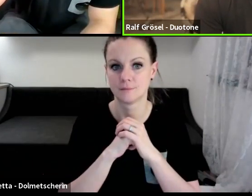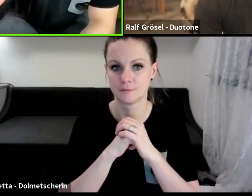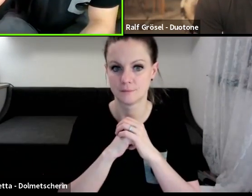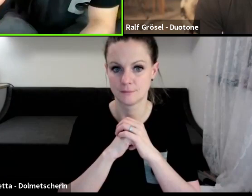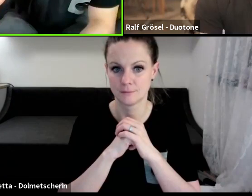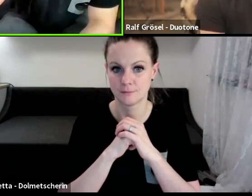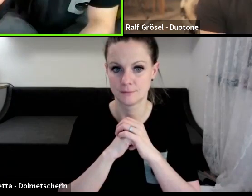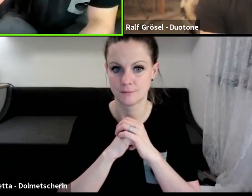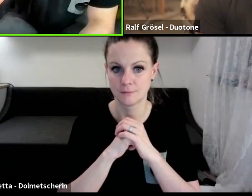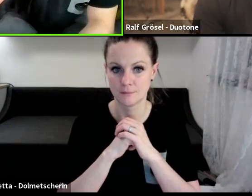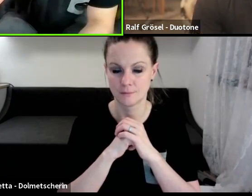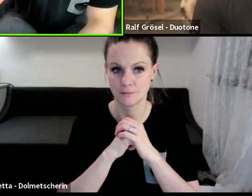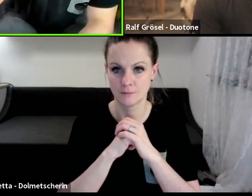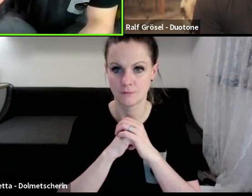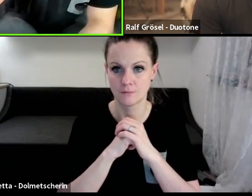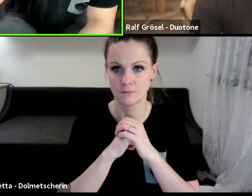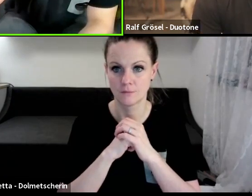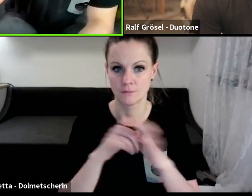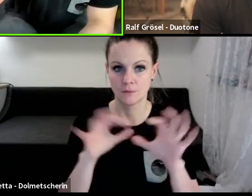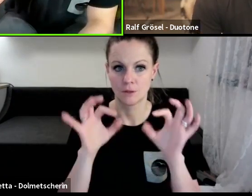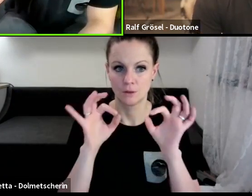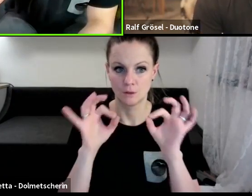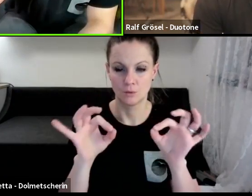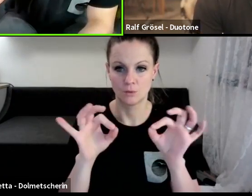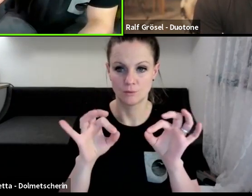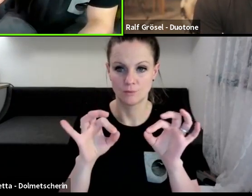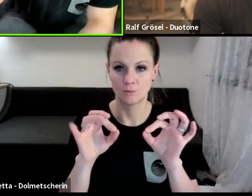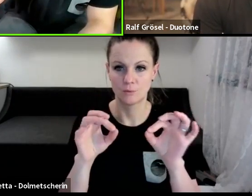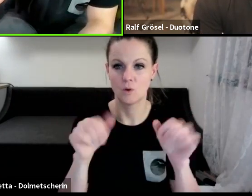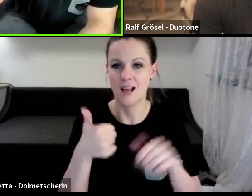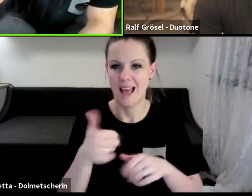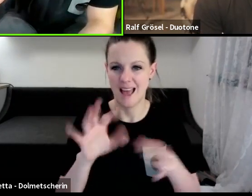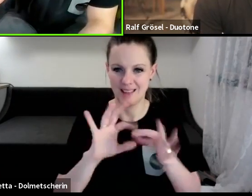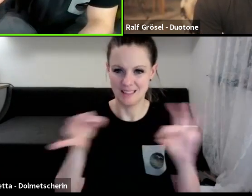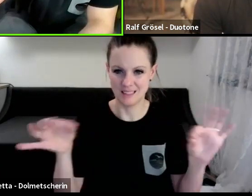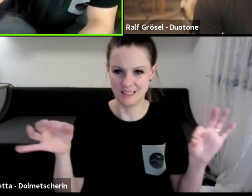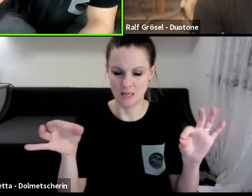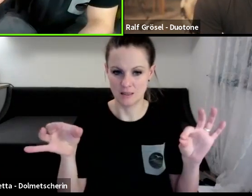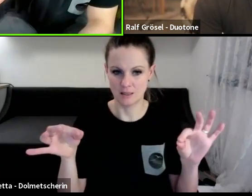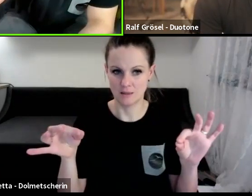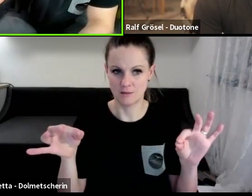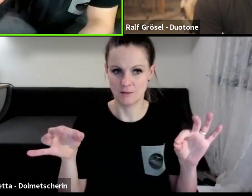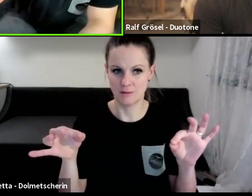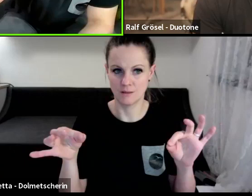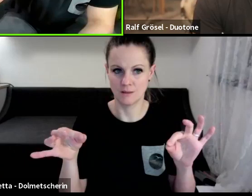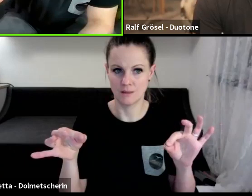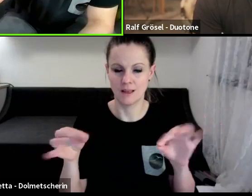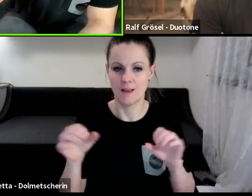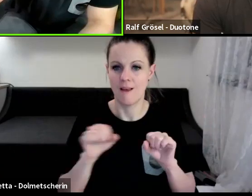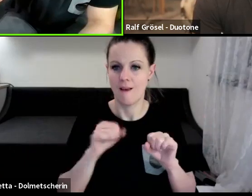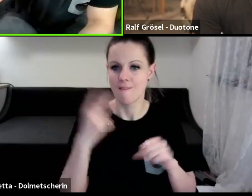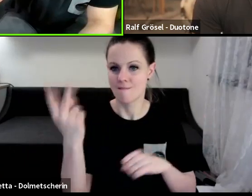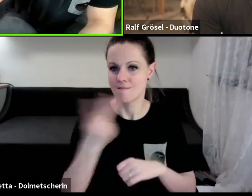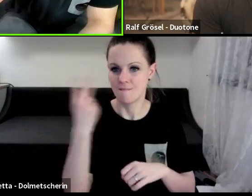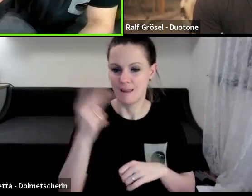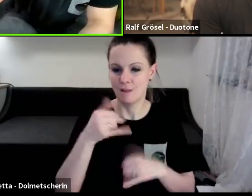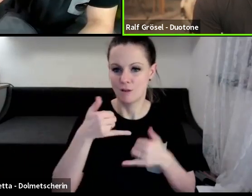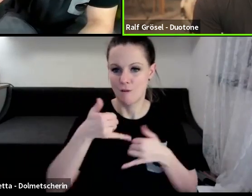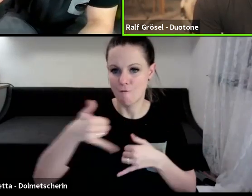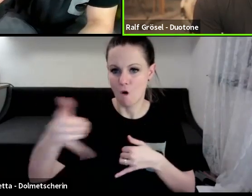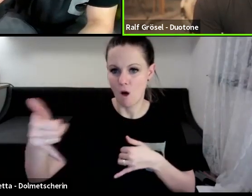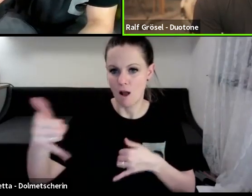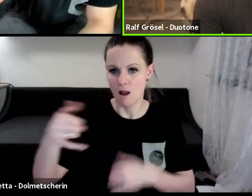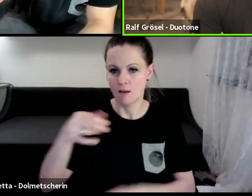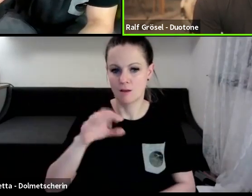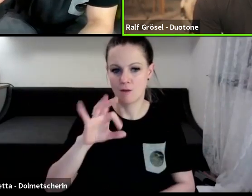Cool. In einem Satz, was sagst du zum Wingsurfen oder Wingfoilen? Wingfoilen? Heftig.